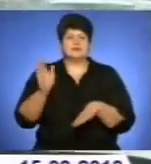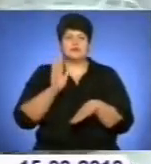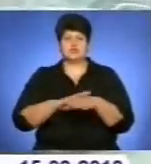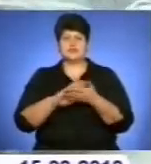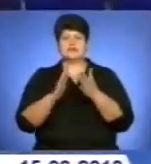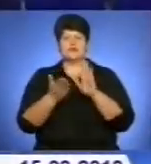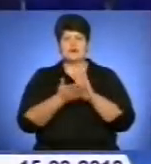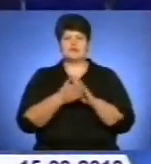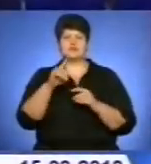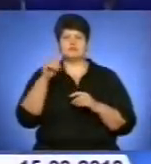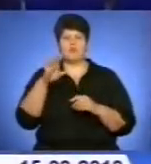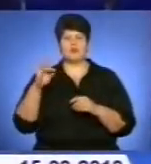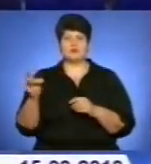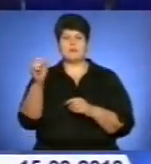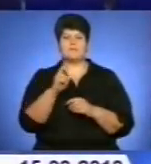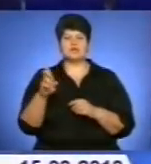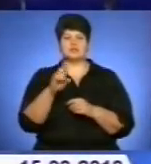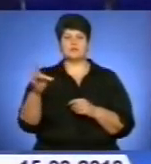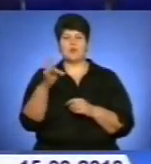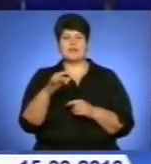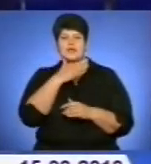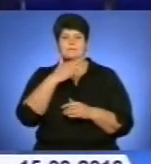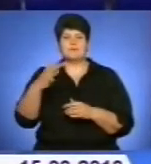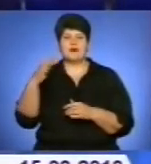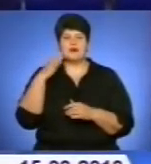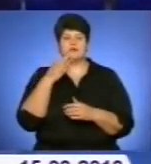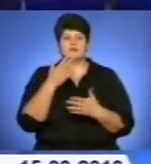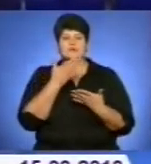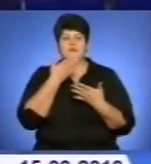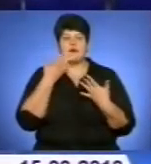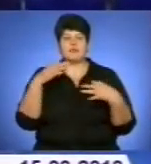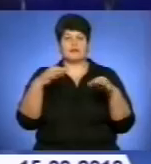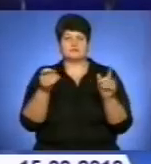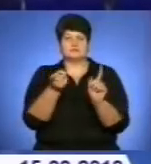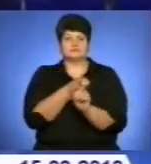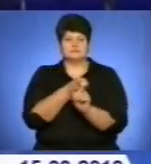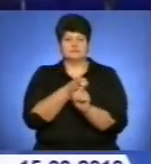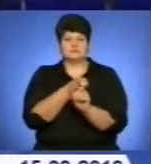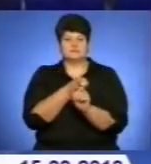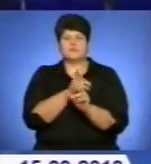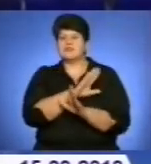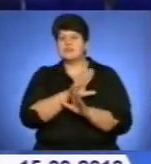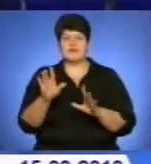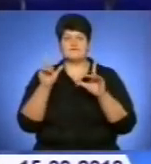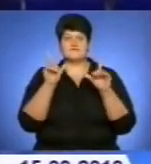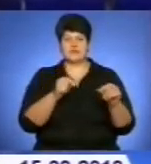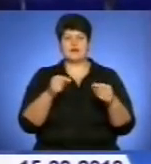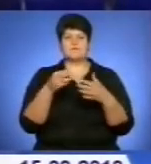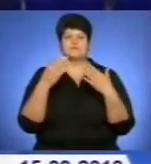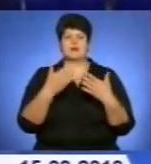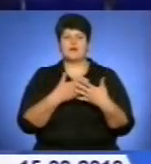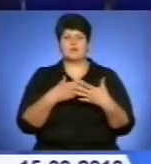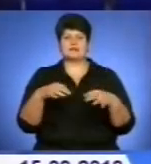мокрого снігу з переходом в сніг, налипання мокрого снігу на лініях електропередач та зв'язку подекуди ожелить. На дорогах